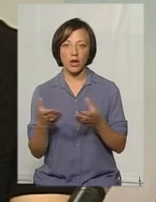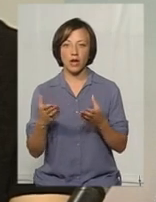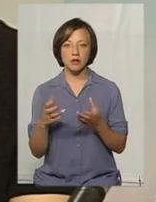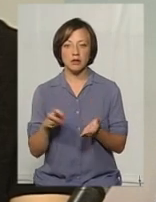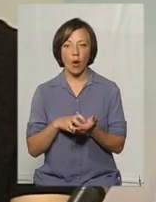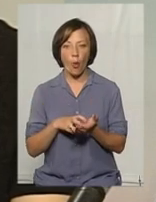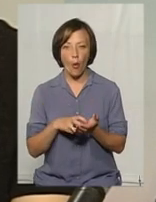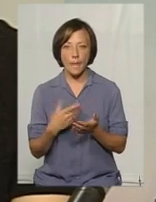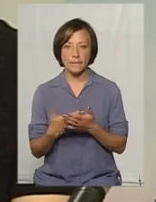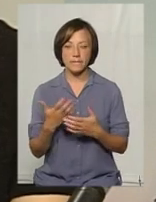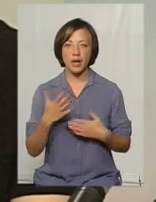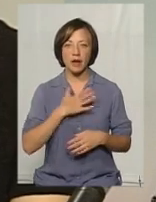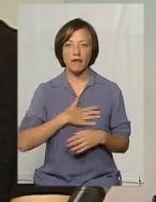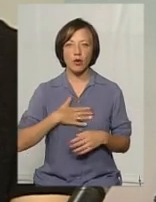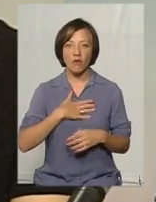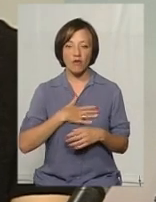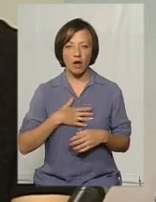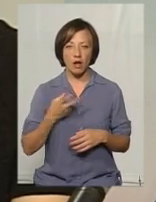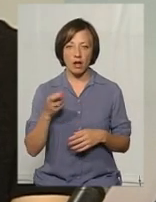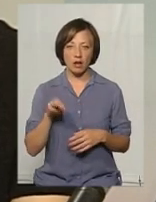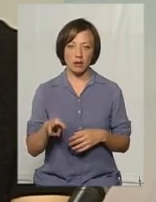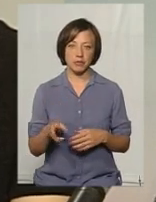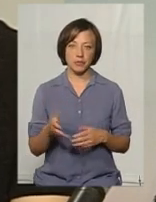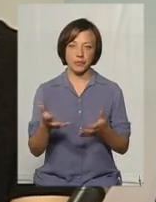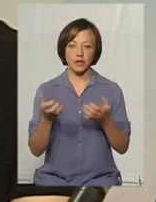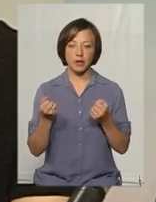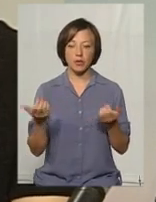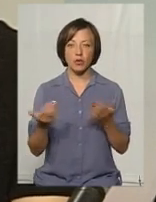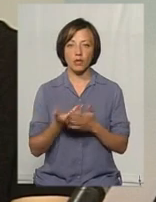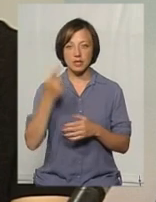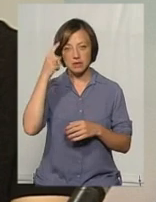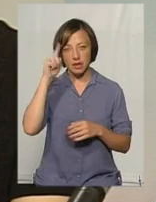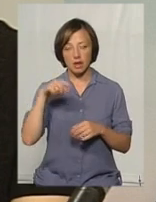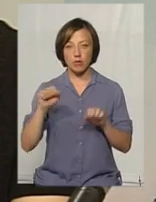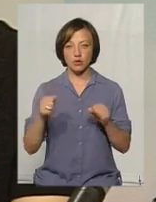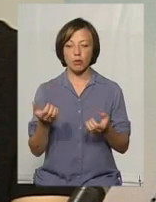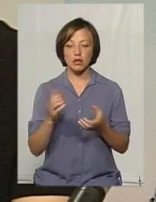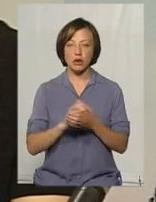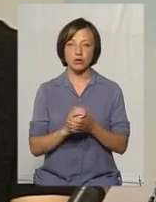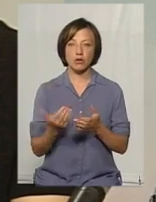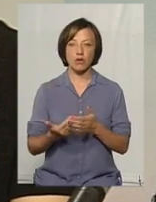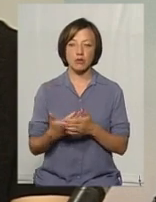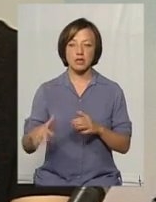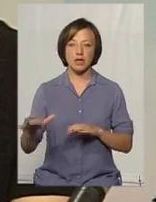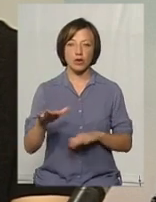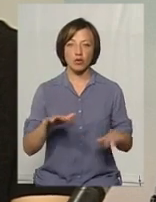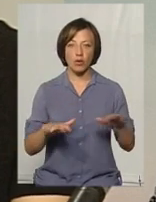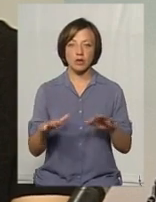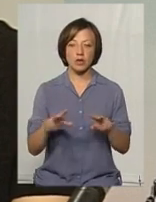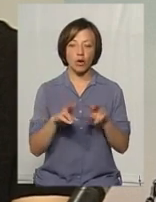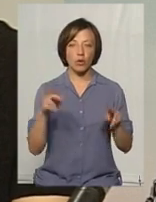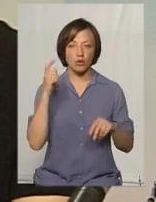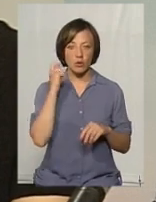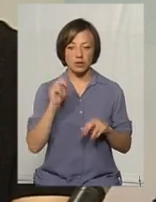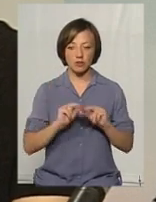страхом, і хвилюваннями, отримати якісь нові знання, або ж познайомитися з новим середовищем, з однолітками,